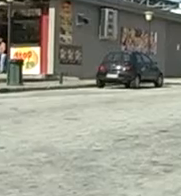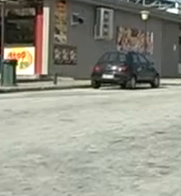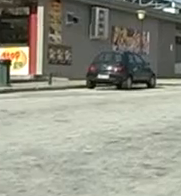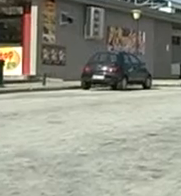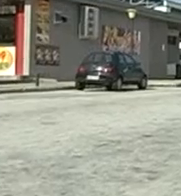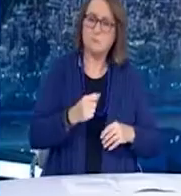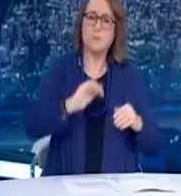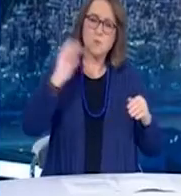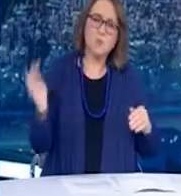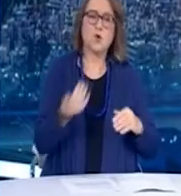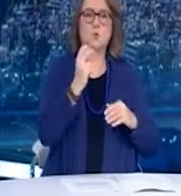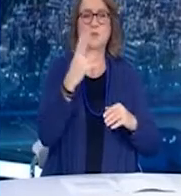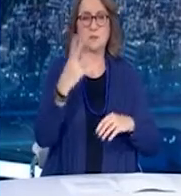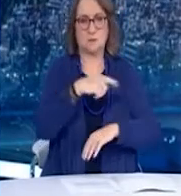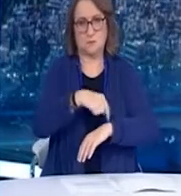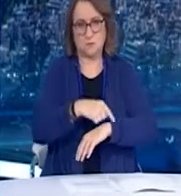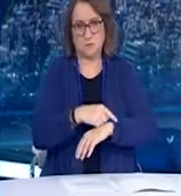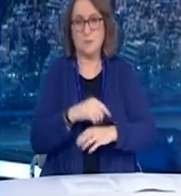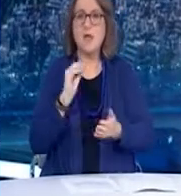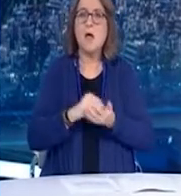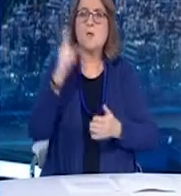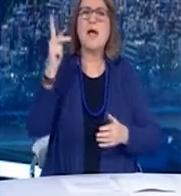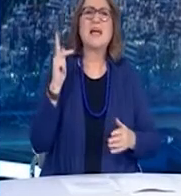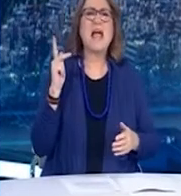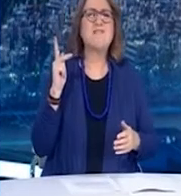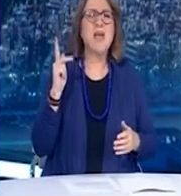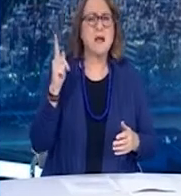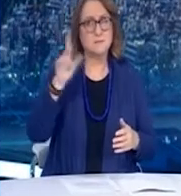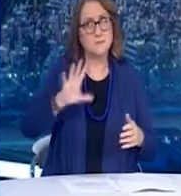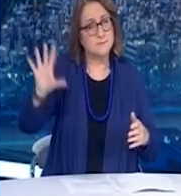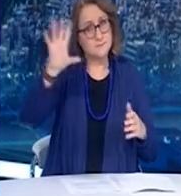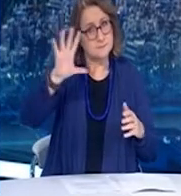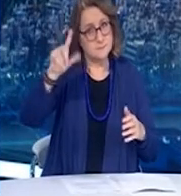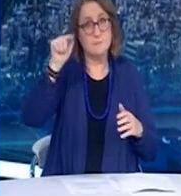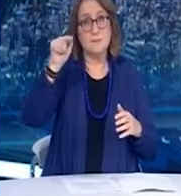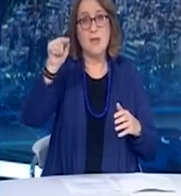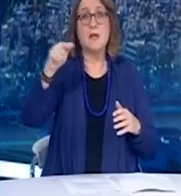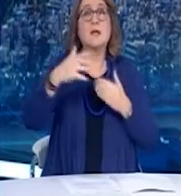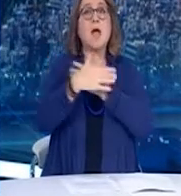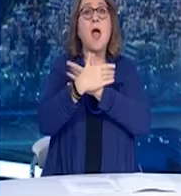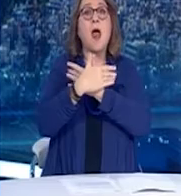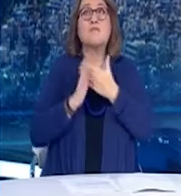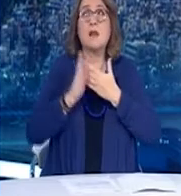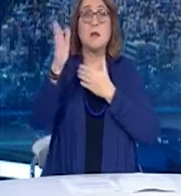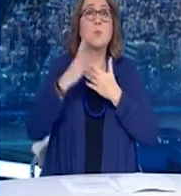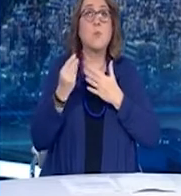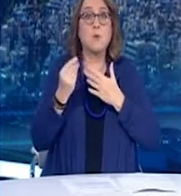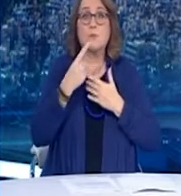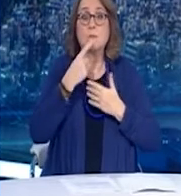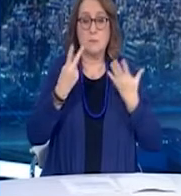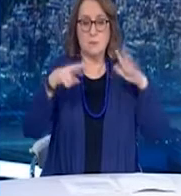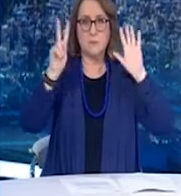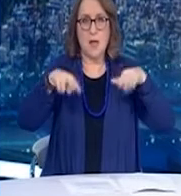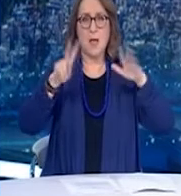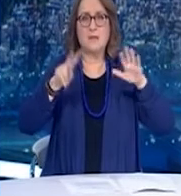έγγραφο PLF. Εισερχόμενοι από την Κακαβιά, λόγω του αυξημένου επιδημιολογικού φορτίου παρατηρείται στην Αλβανία, μπαίνουν υποχρεωτικά σε επταήμερη